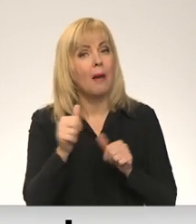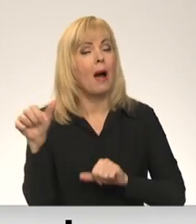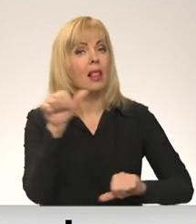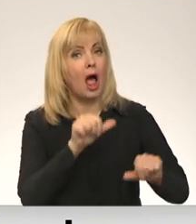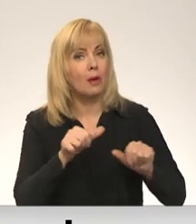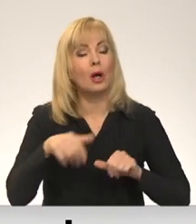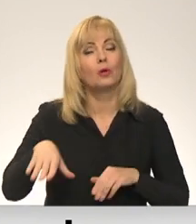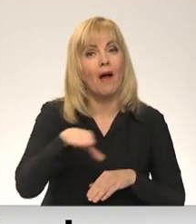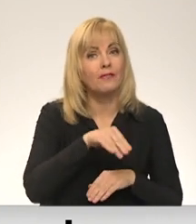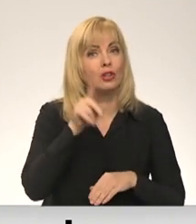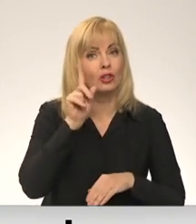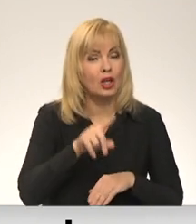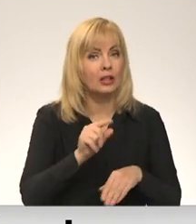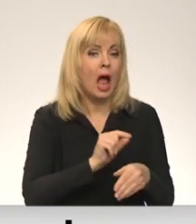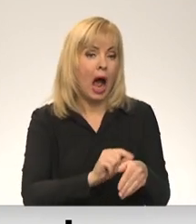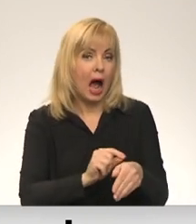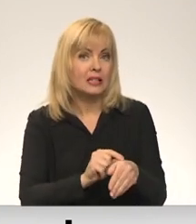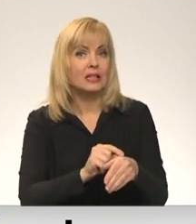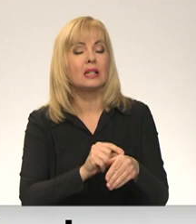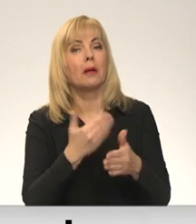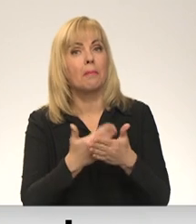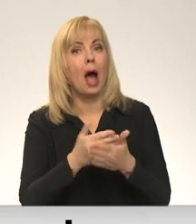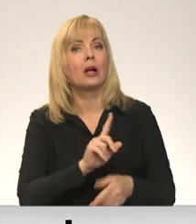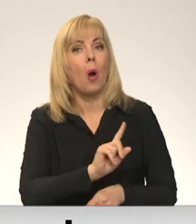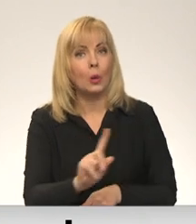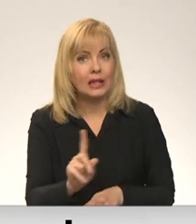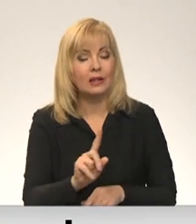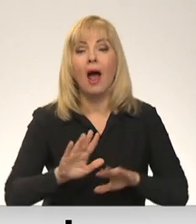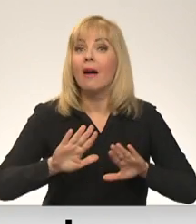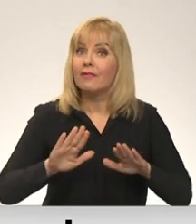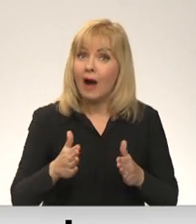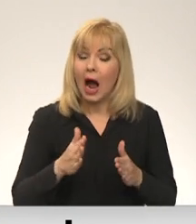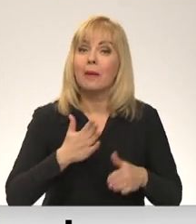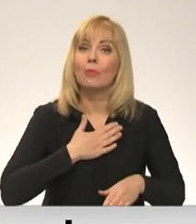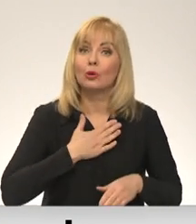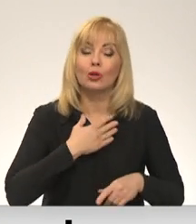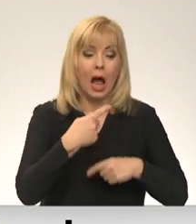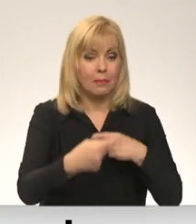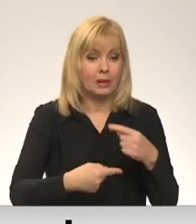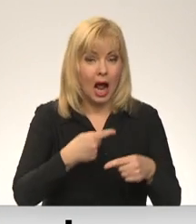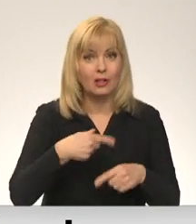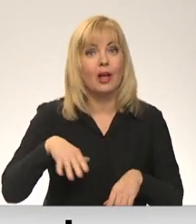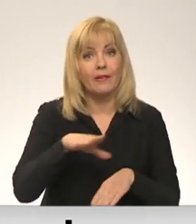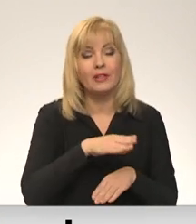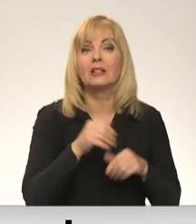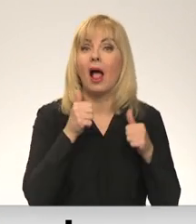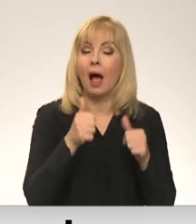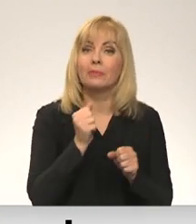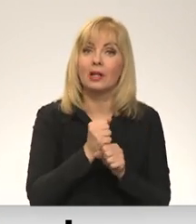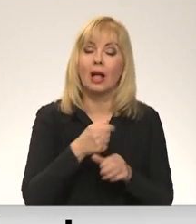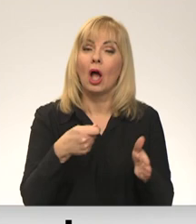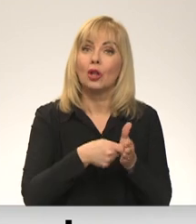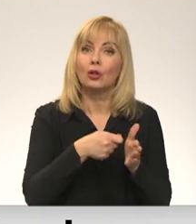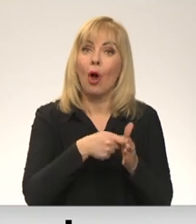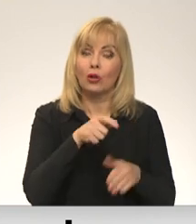zina, vai asins paraugi iet, kur vajag, vai mūsu procesa visi labi strādā, vai donorēm